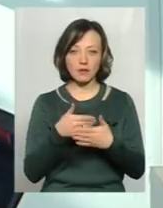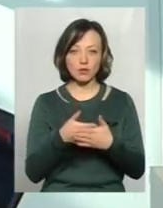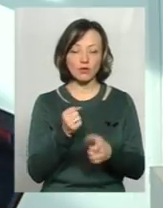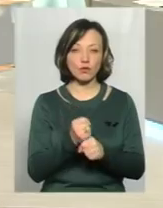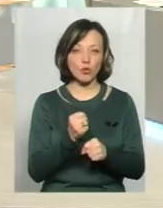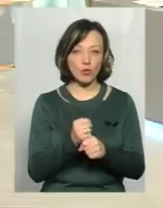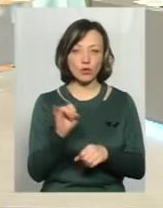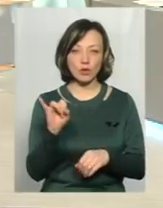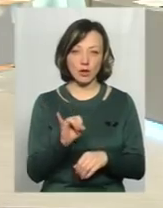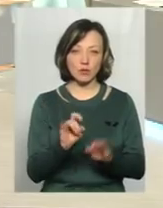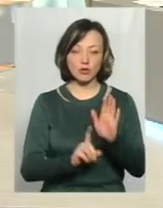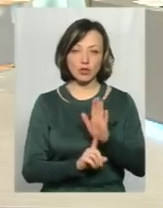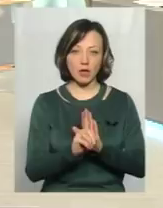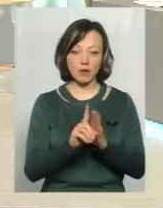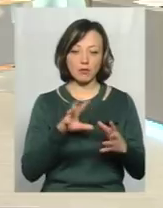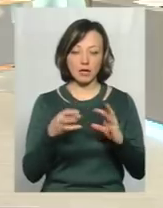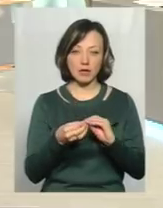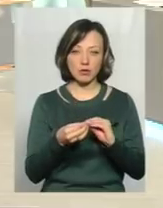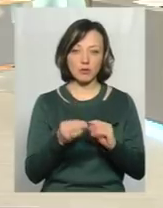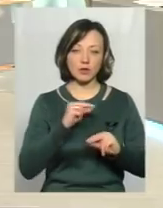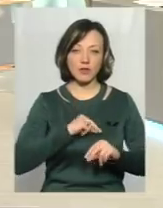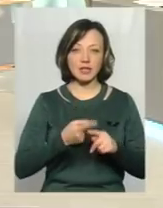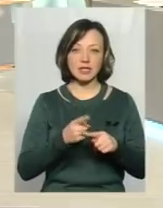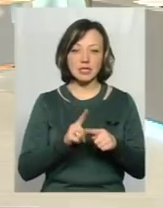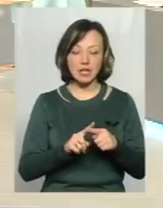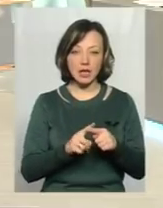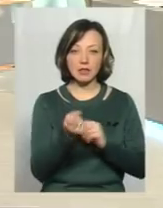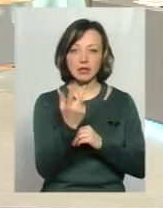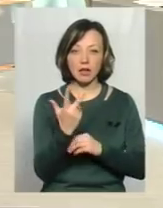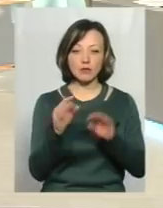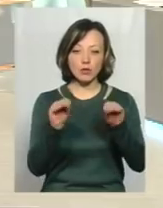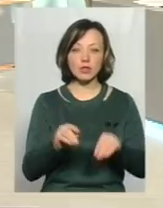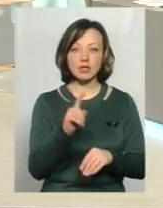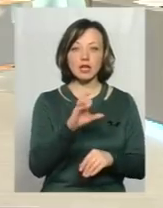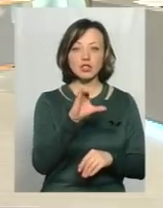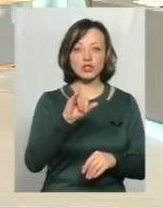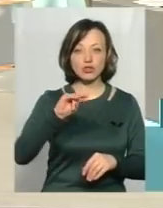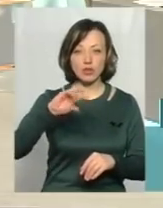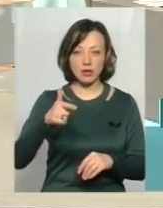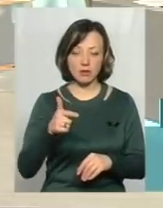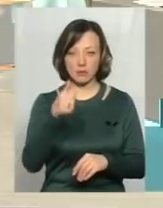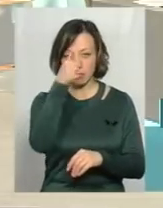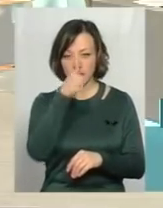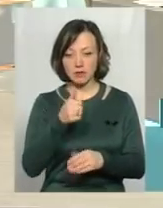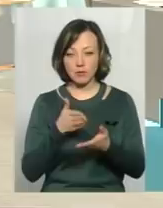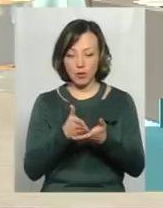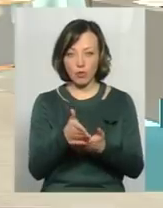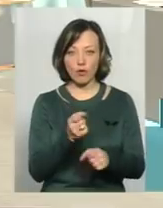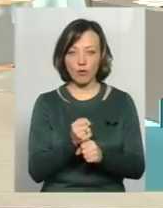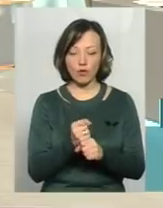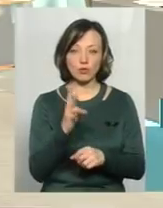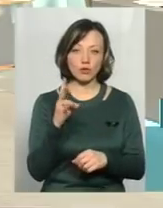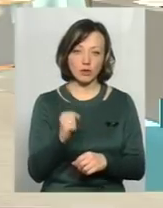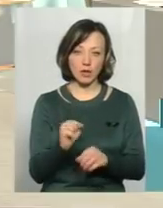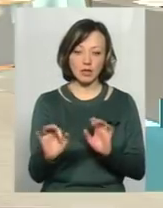роботу і починаємо вплідно працювати рахунок. Це 13 протоколів за січень місяць. Тобто, ми спрямовуємо більшу свою роботу на